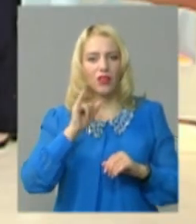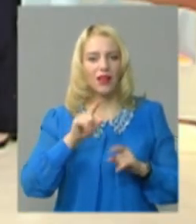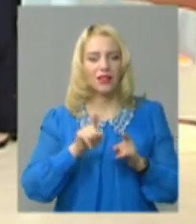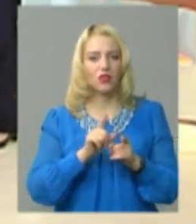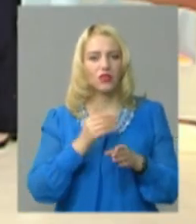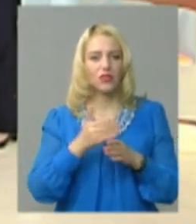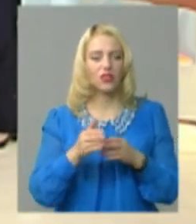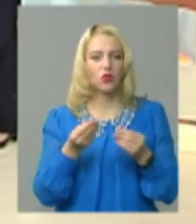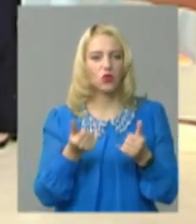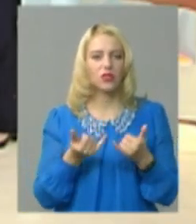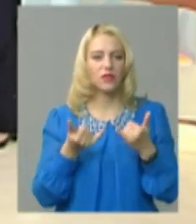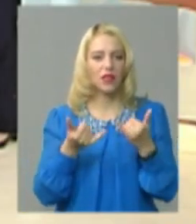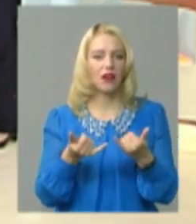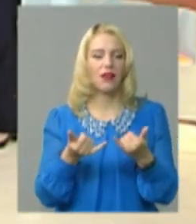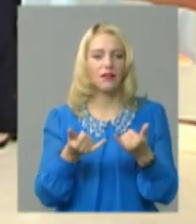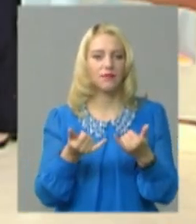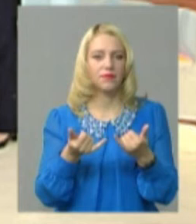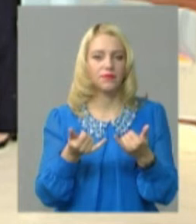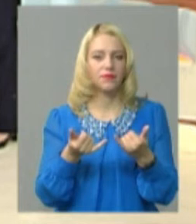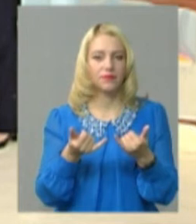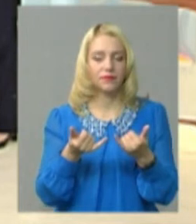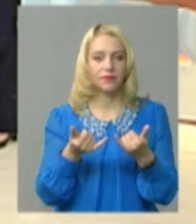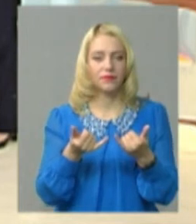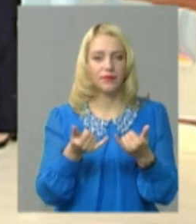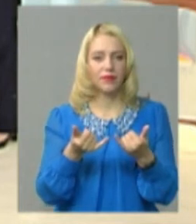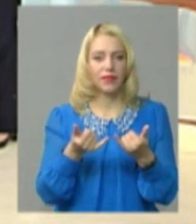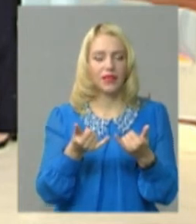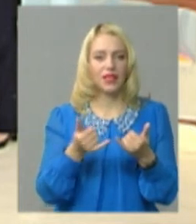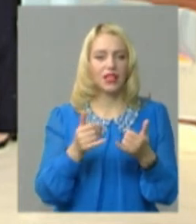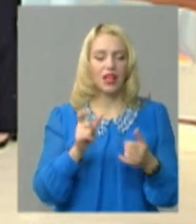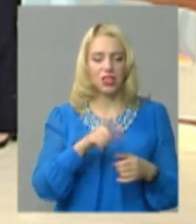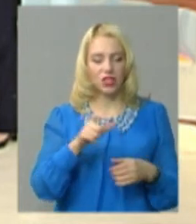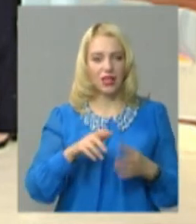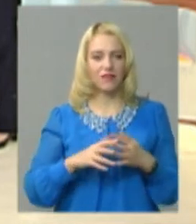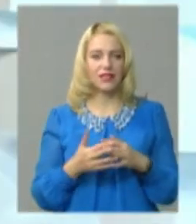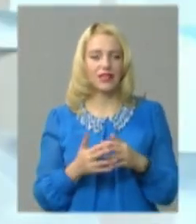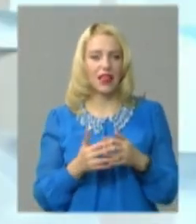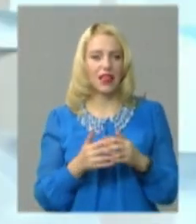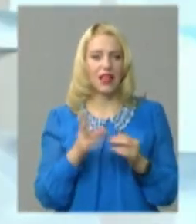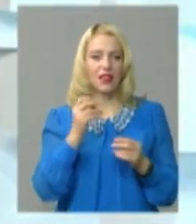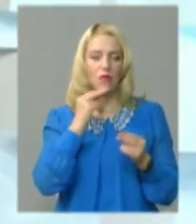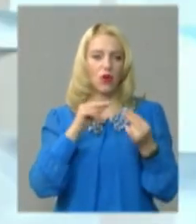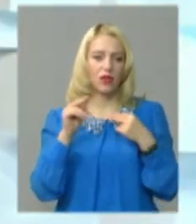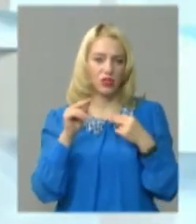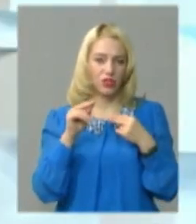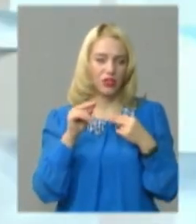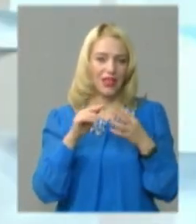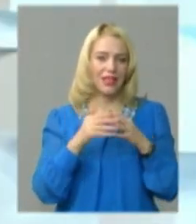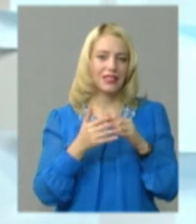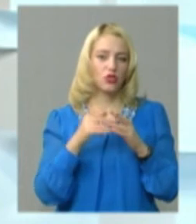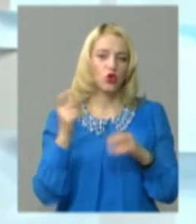виділення коштів для жителів села на покращення